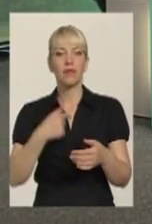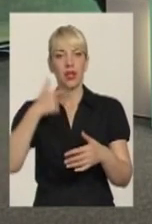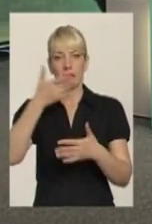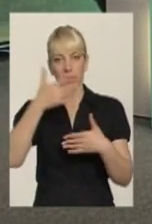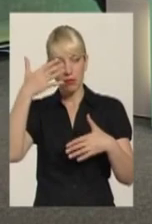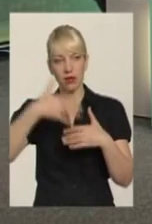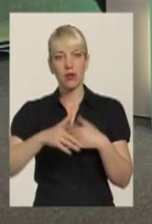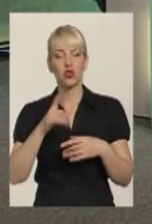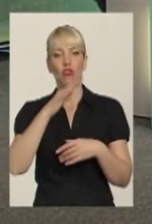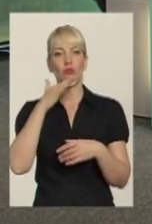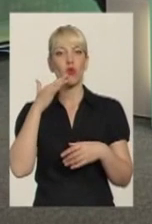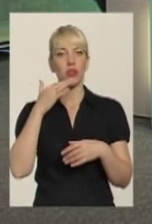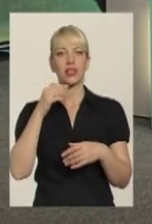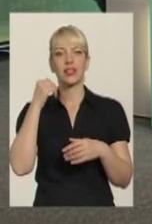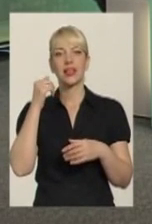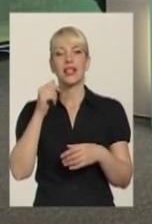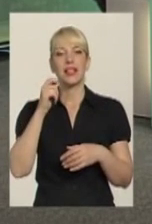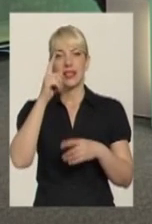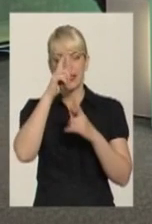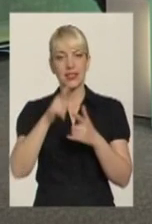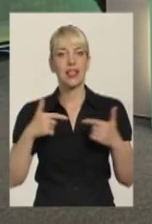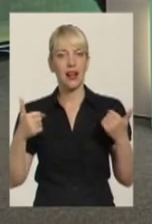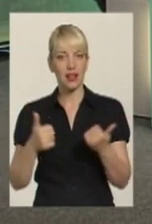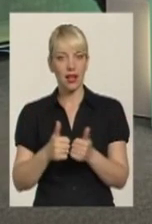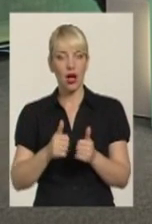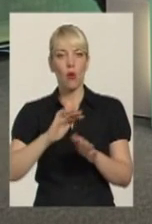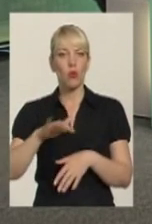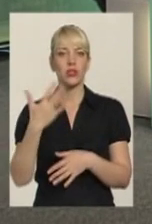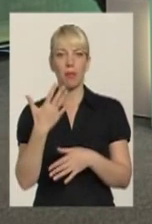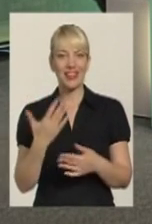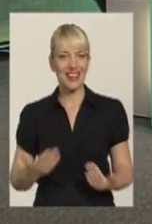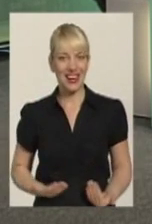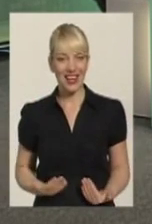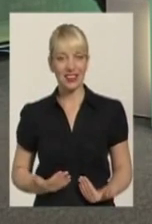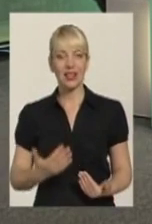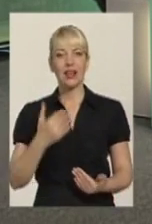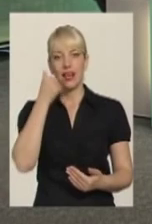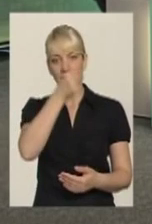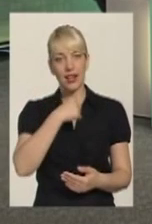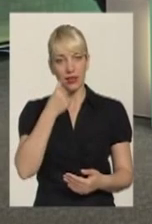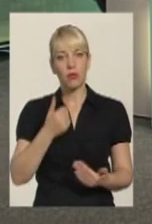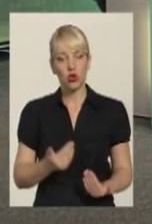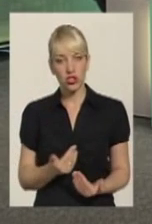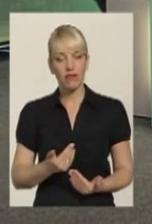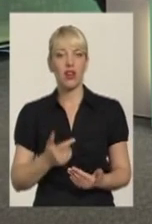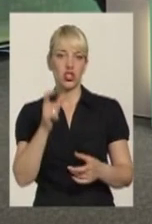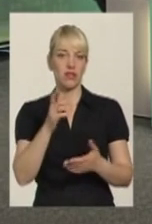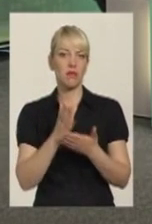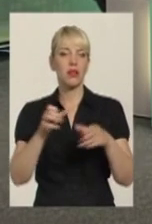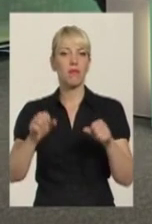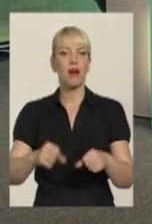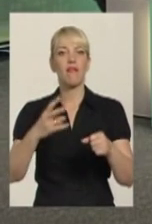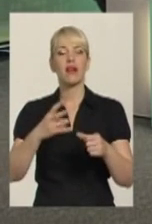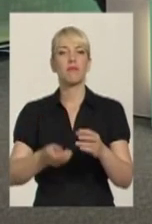країнах після п'яти років проживання на території практично будь-якої країни, людина має право вже подавати документи на